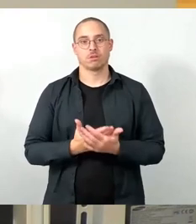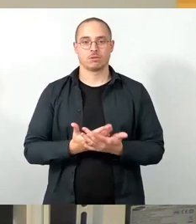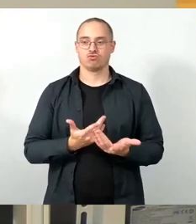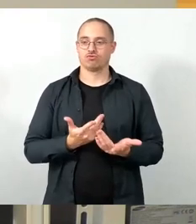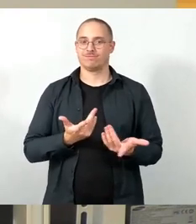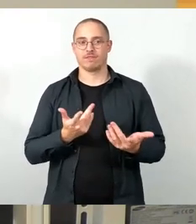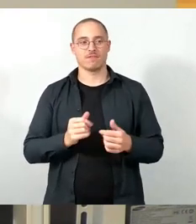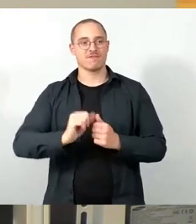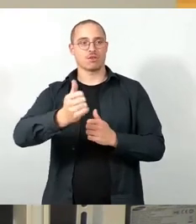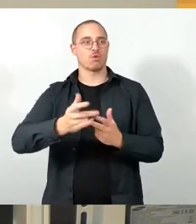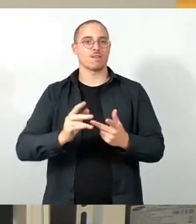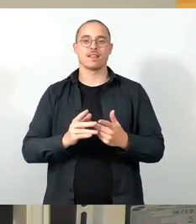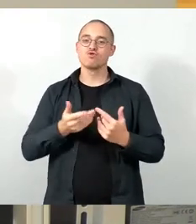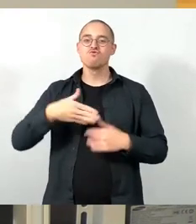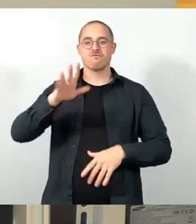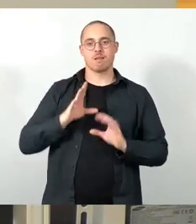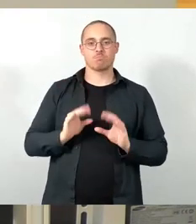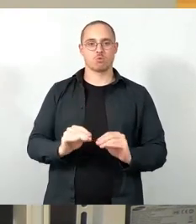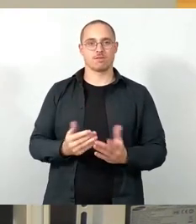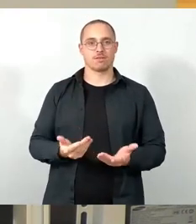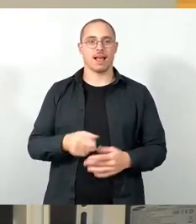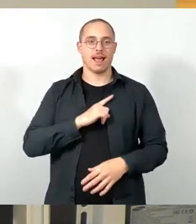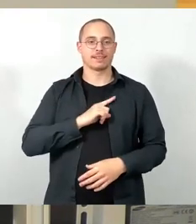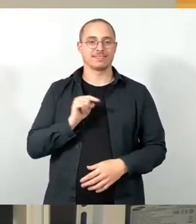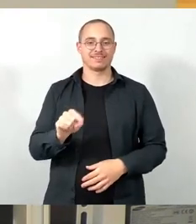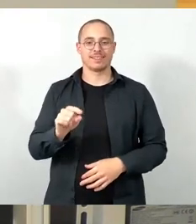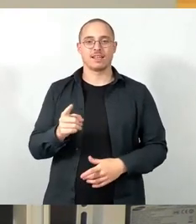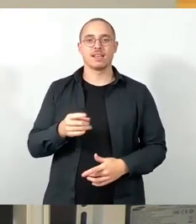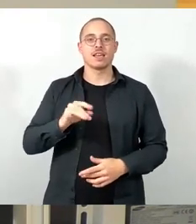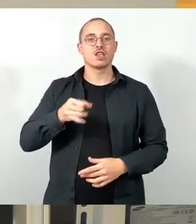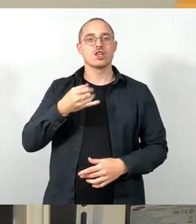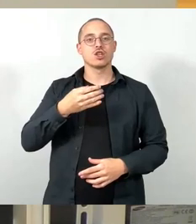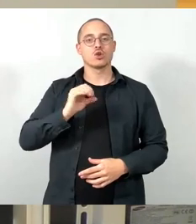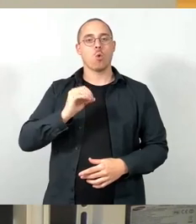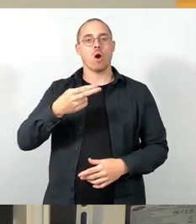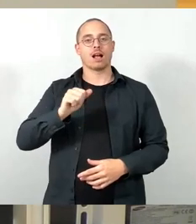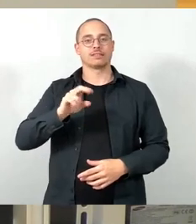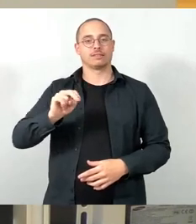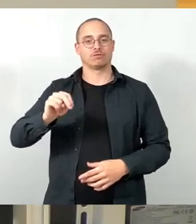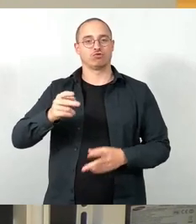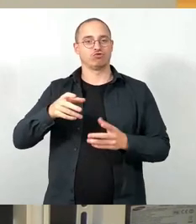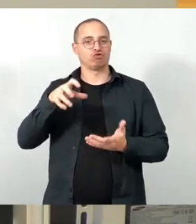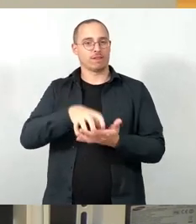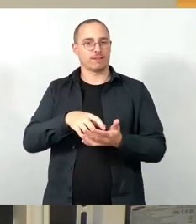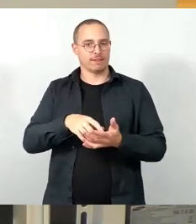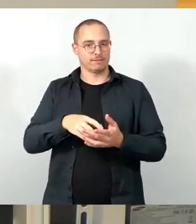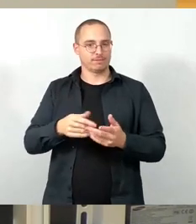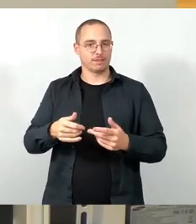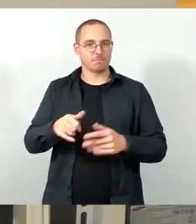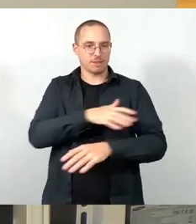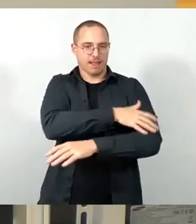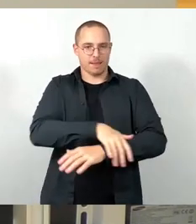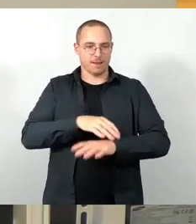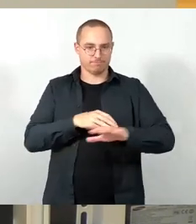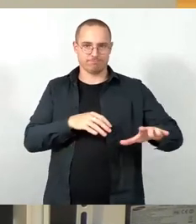soll ja eigentlich, zumindest auf der Johannstedter Seite, auch erweitert werden. Das haben wir, glaube ich, vor zwölf Jahren beschlossen. Das Geld dafür stand auch zur Verfügung. Es